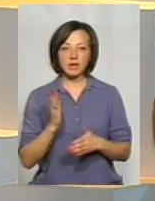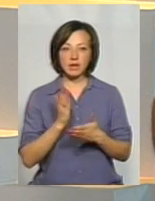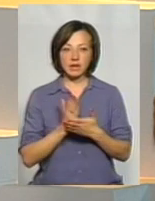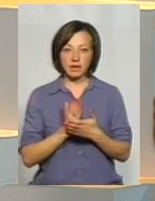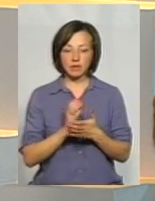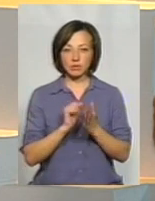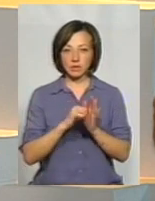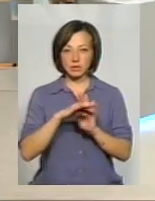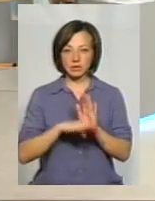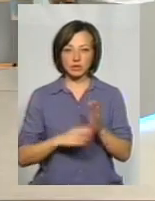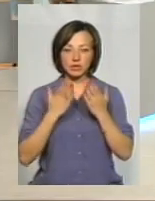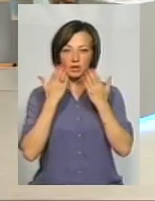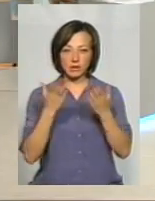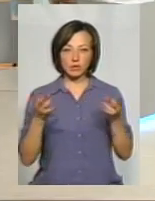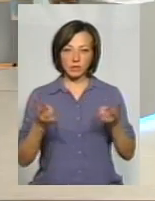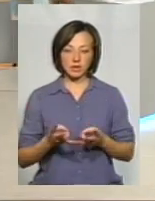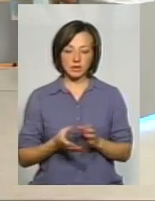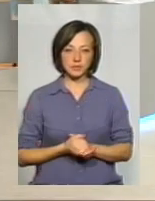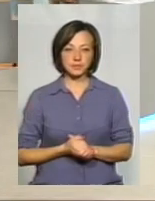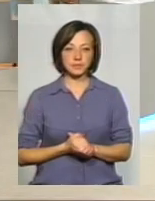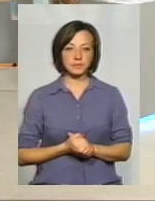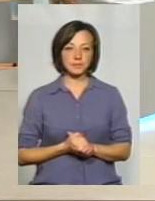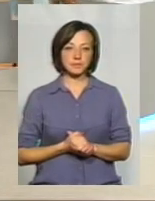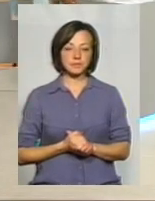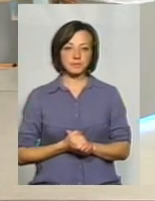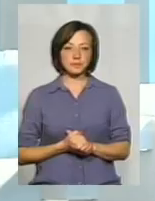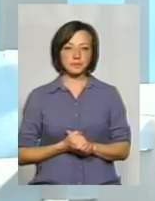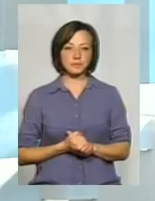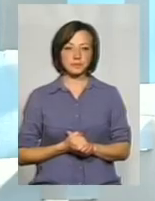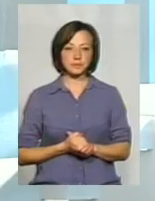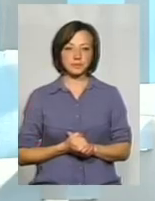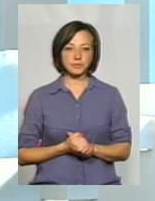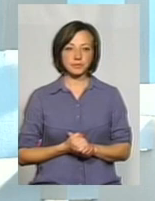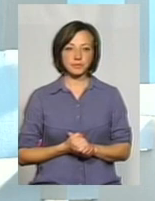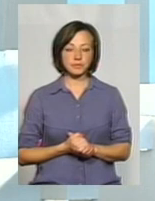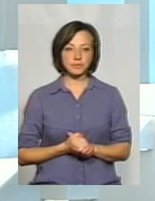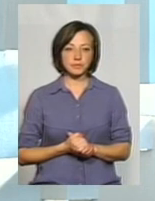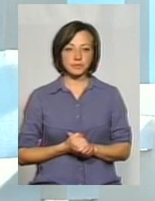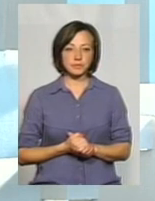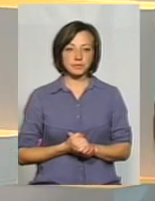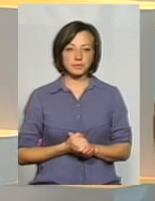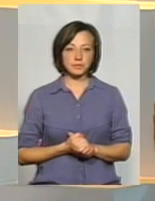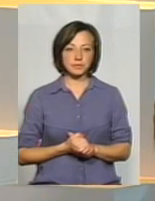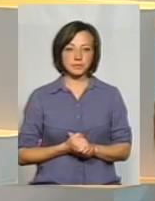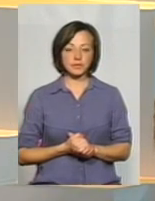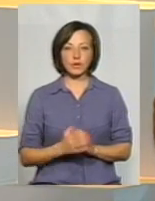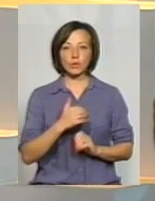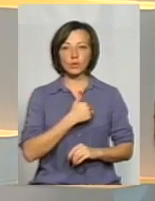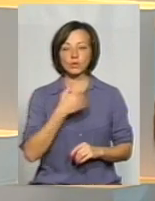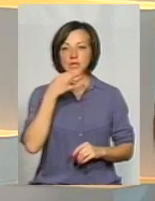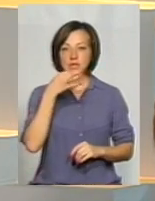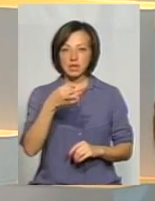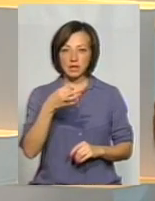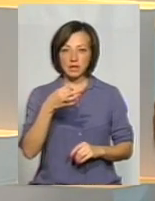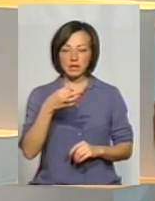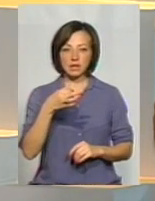можу зачитати, яка є необхідності, хто найбільше активно саме в цьому плані працював. Ну і хочу сказати, чи і